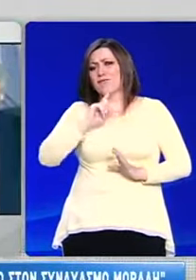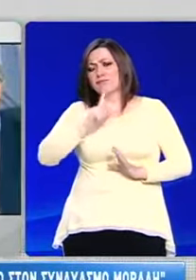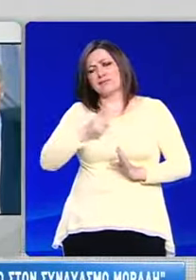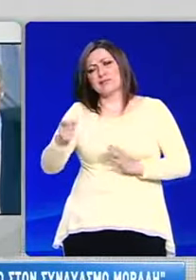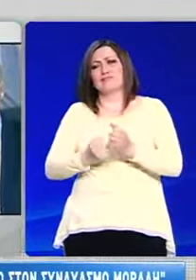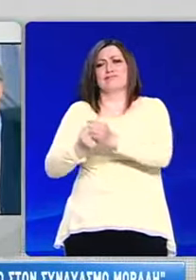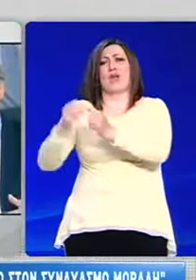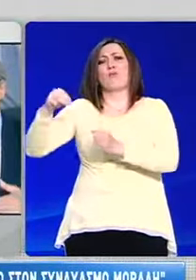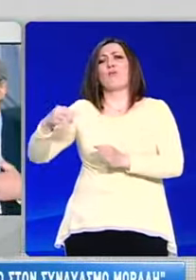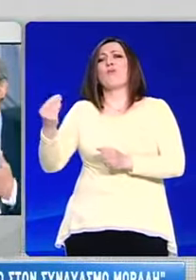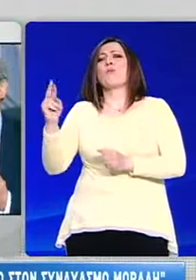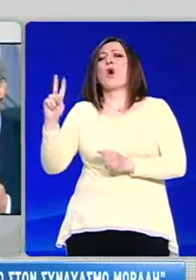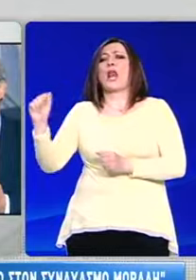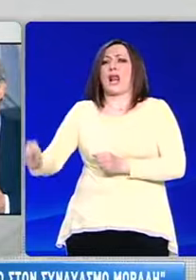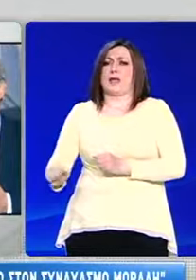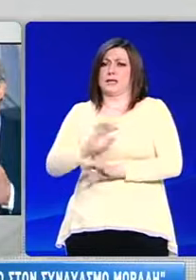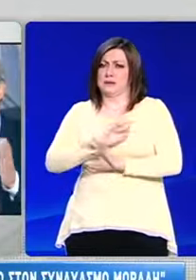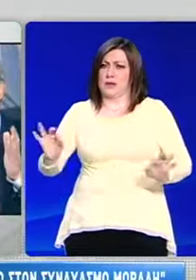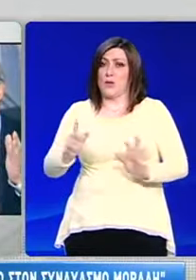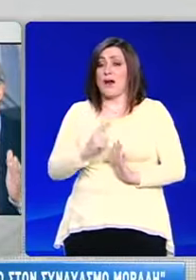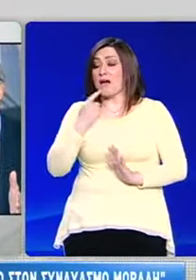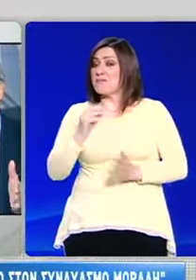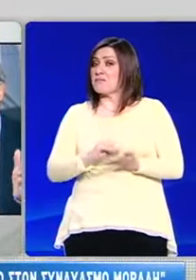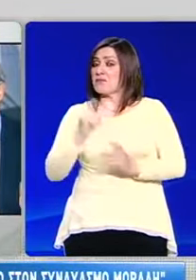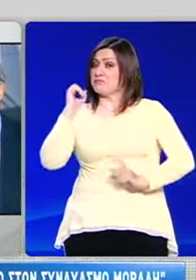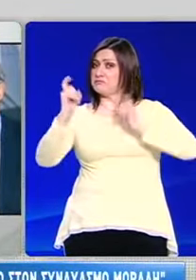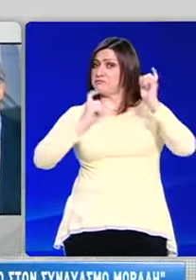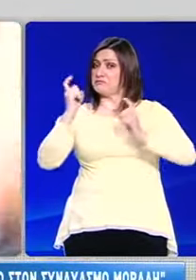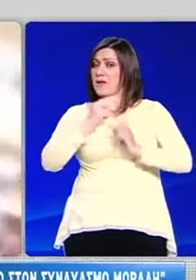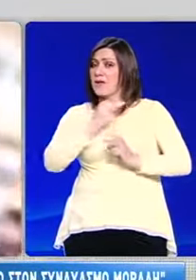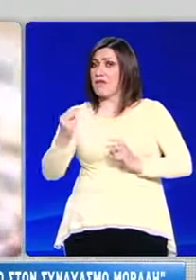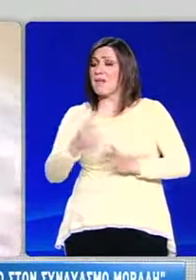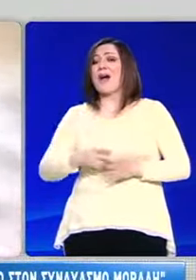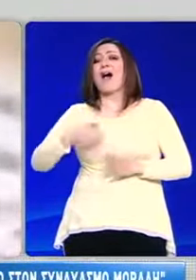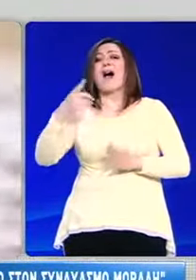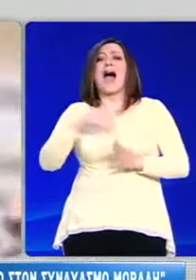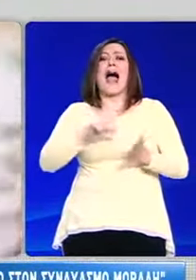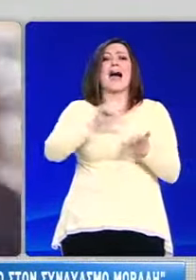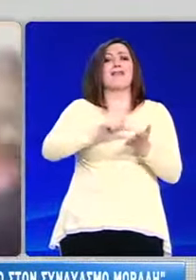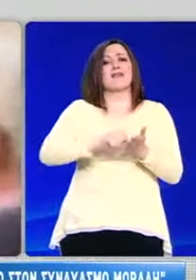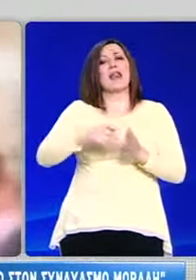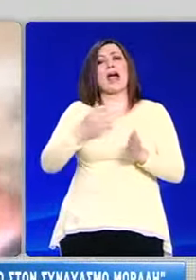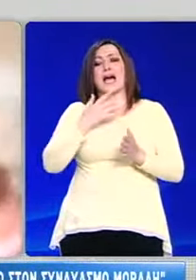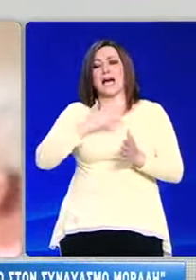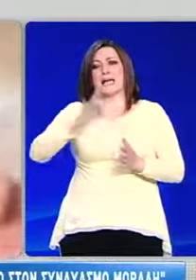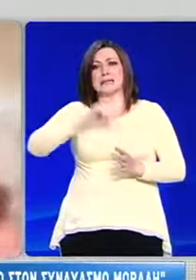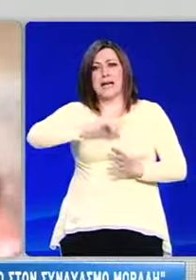ψηφίσουν οι οπαδοί της τον συνδυασμό μόραλι. Ο κ. Μιχαλολιάκος αναρωτήθηκε μάλιστα πώς έγινε στην Αθήνα η Χρυσή Αυγή να παίρνει 16%